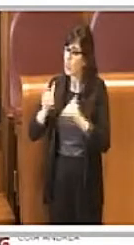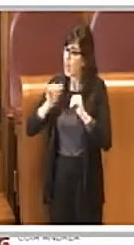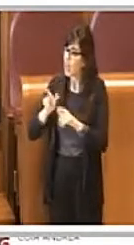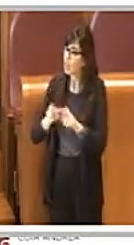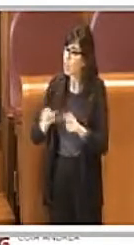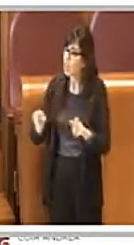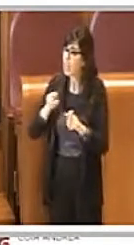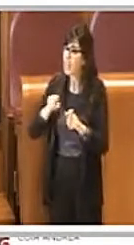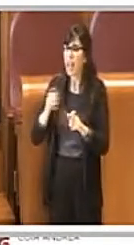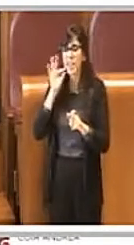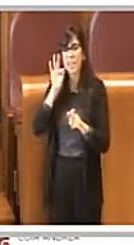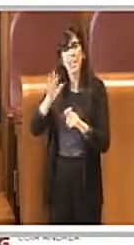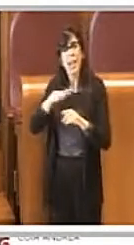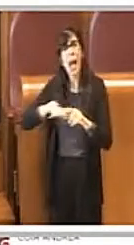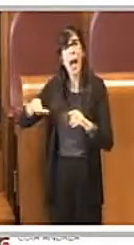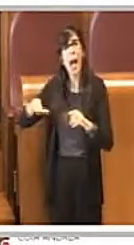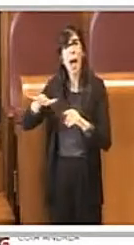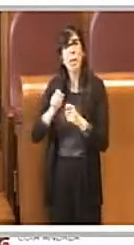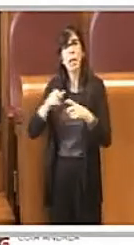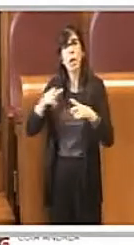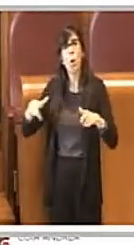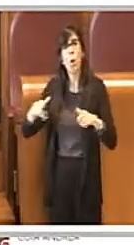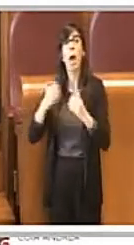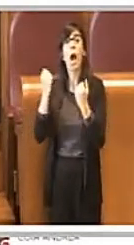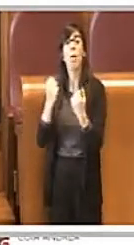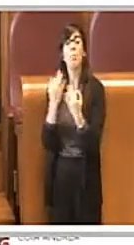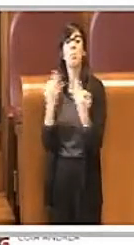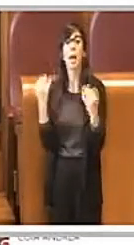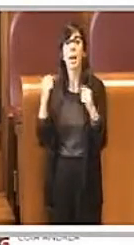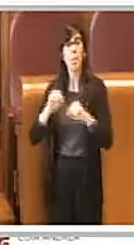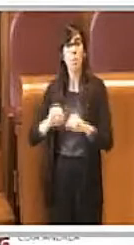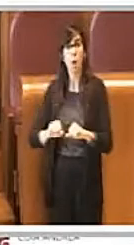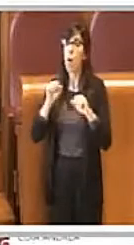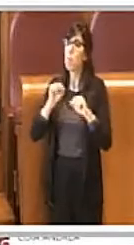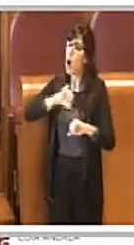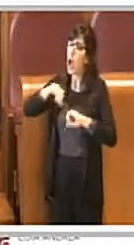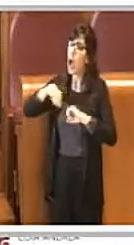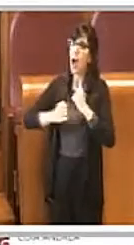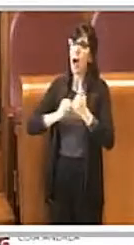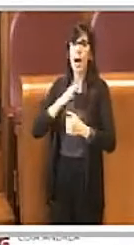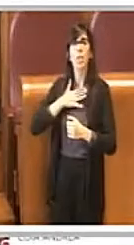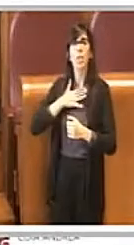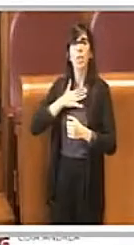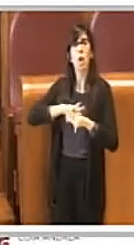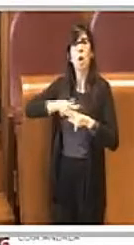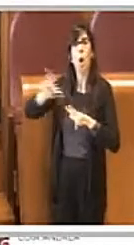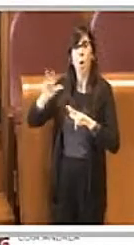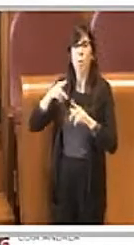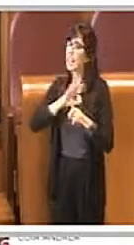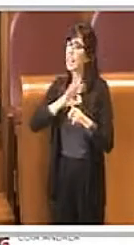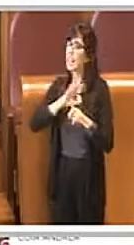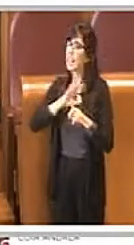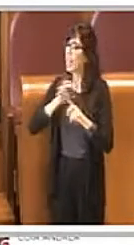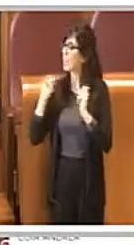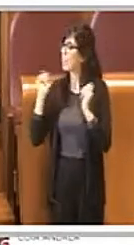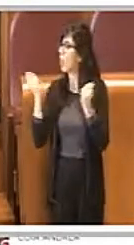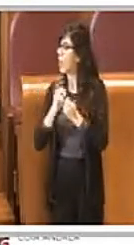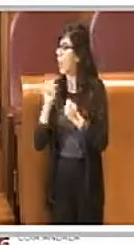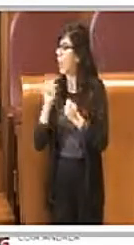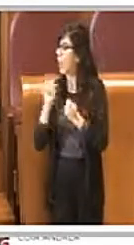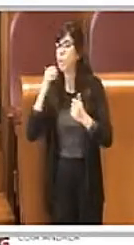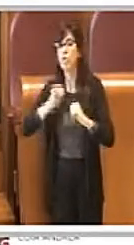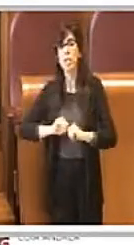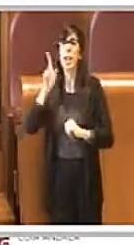urbano e può agire sia nell'interesse generale che nell'interesse, diciamo, del